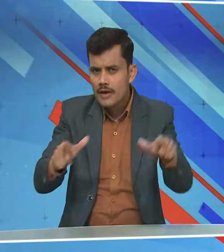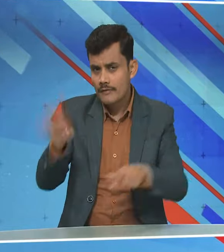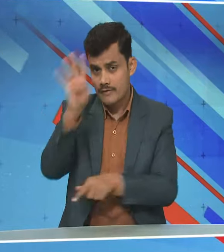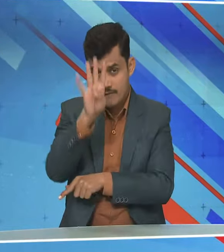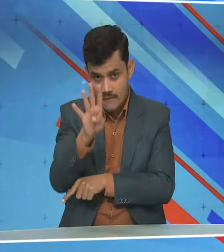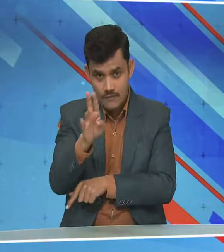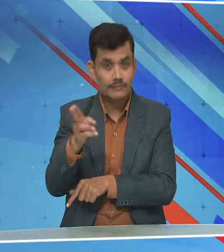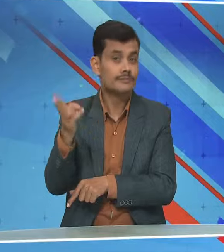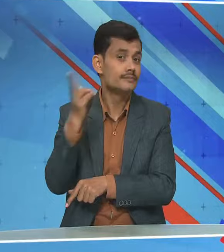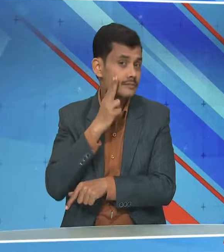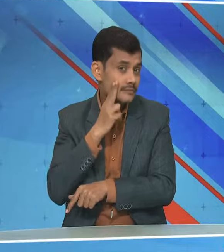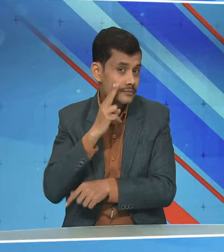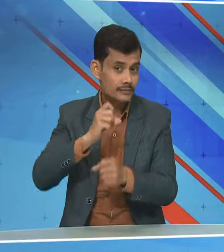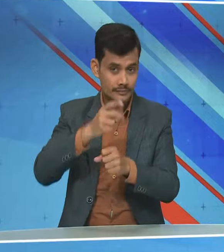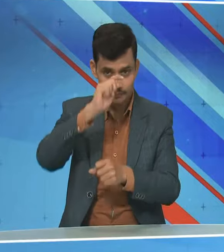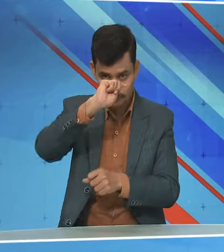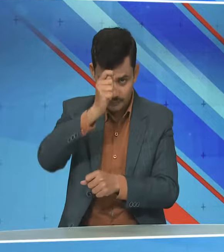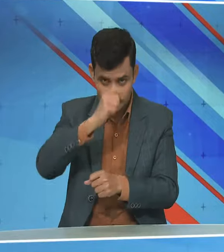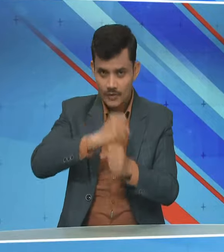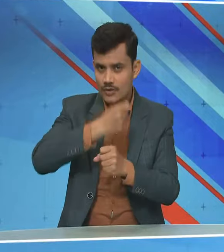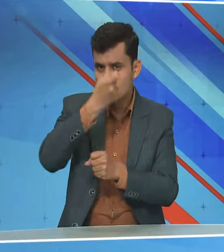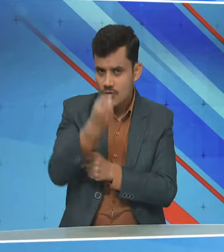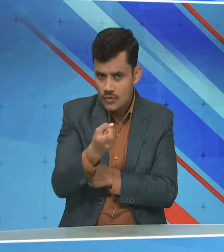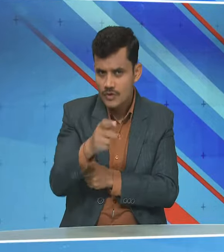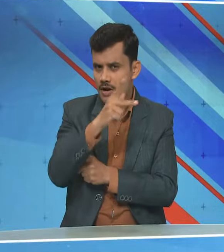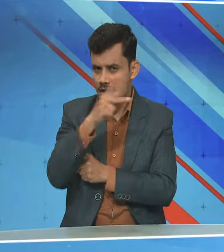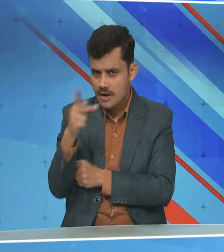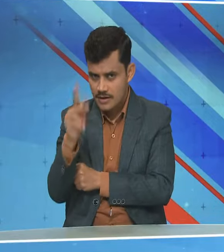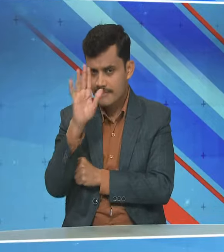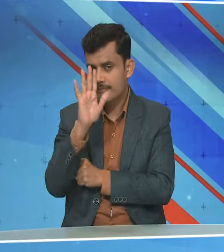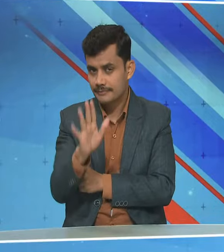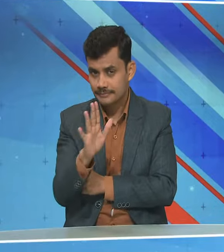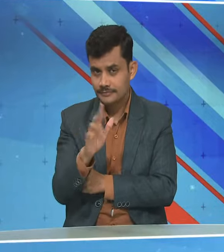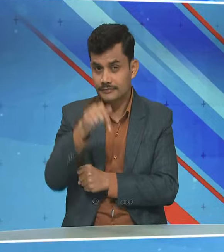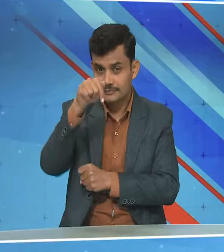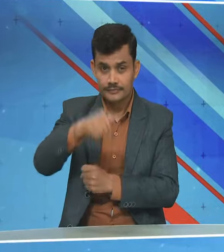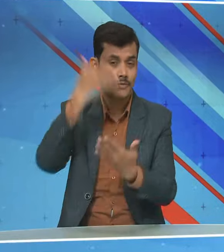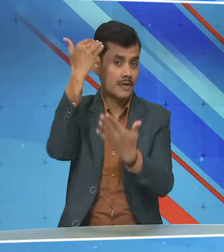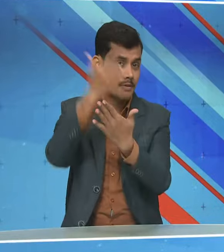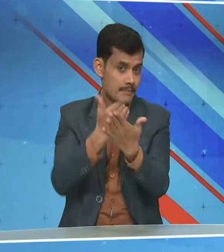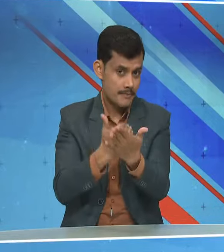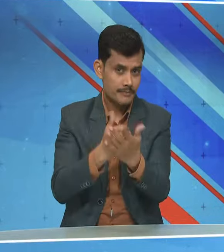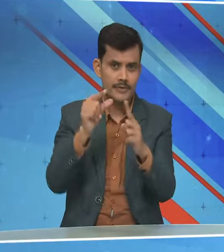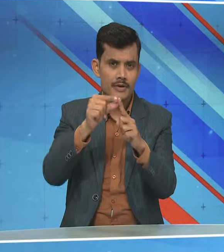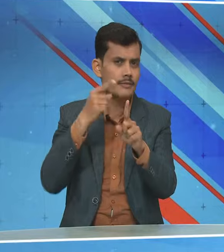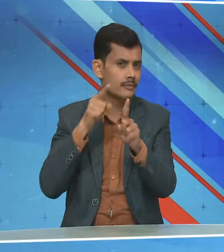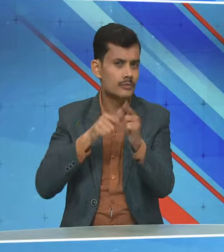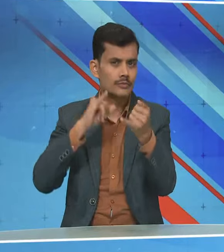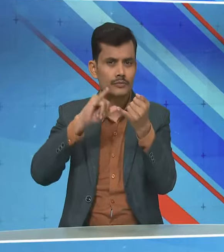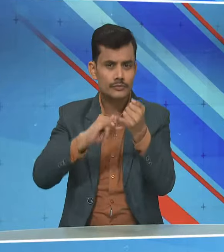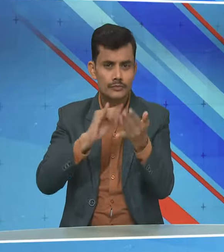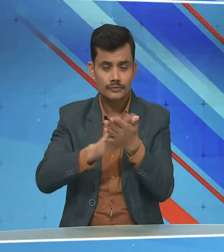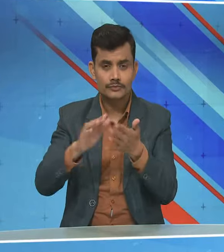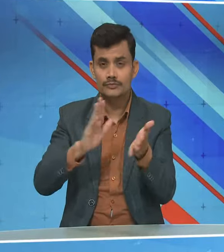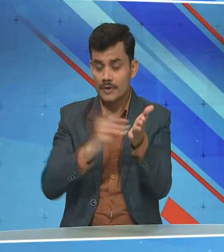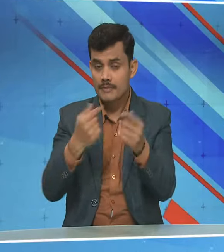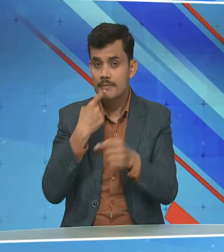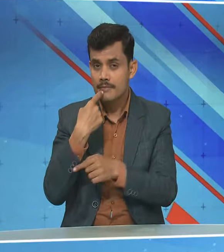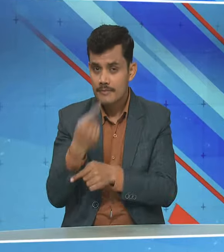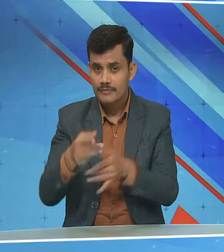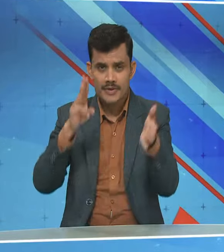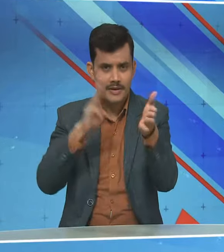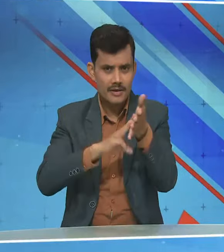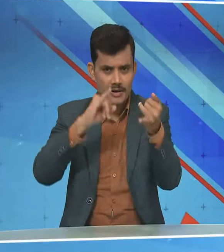अंग्रेजी गुजराती और कन्नर में उपलब्ध है इस मौके पर केंद्रिय मंत्री प्यूश गोईल ने कहा कि इस से